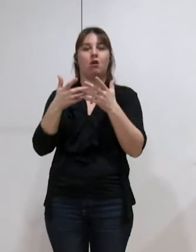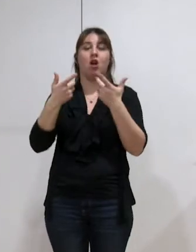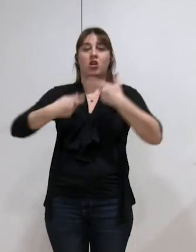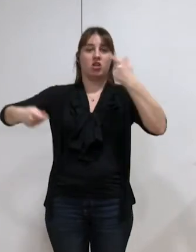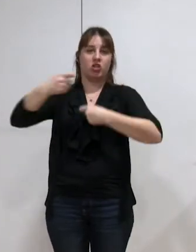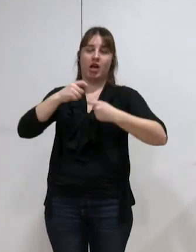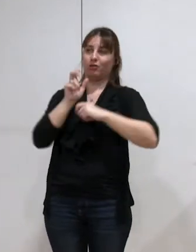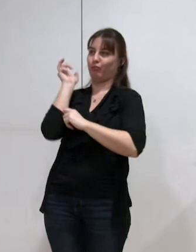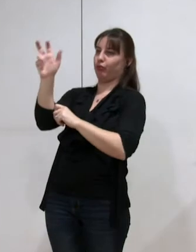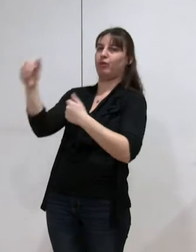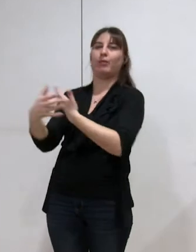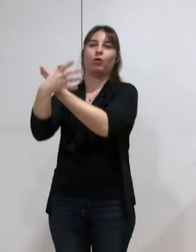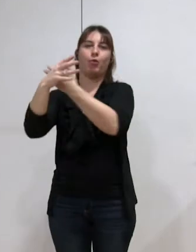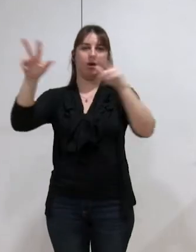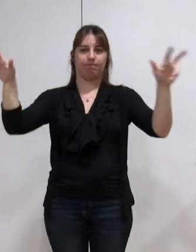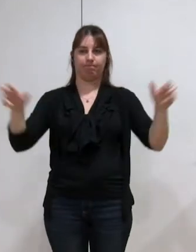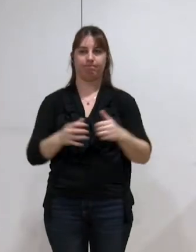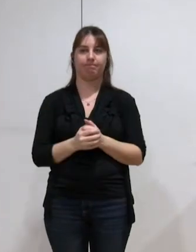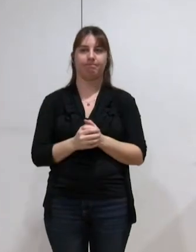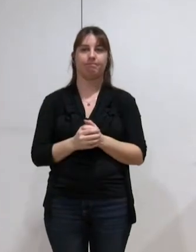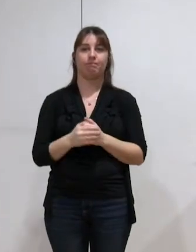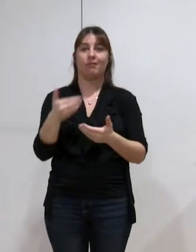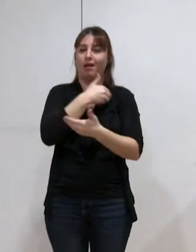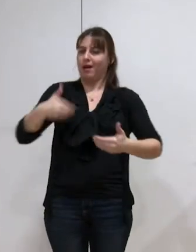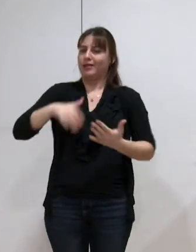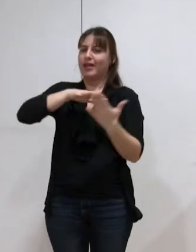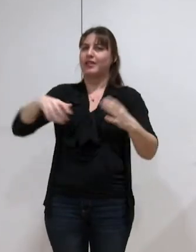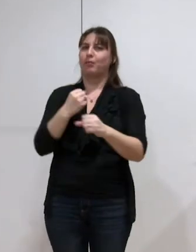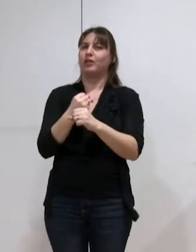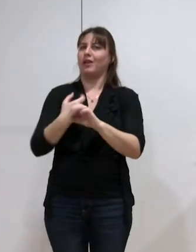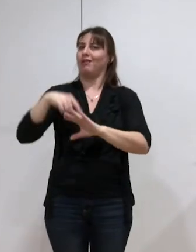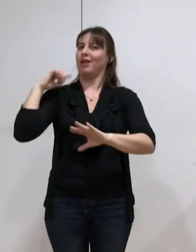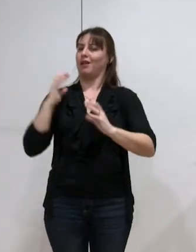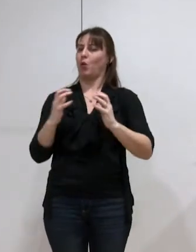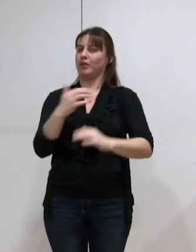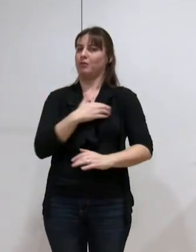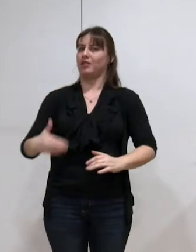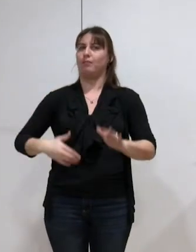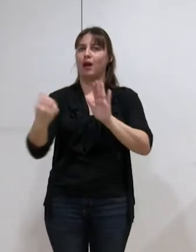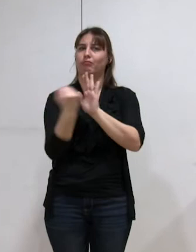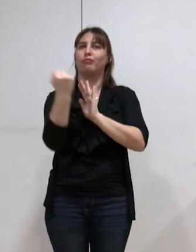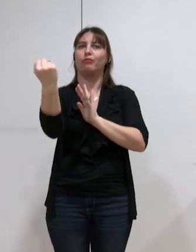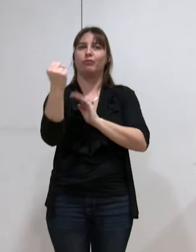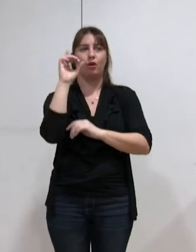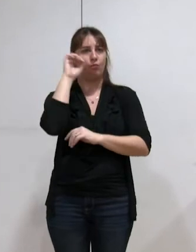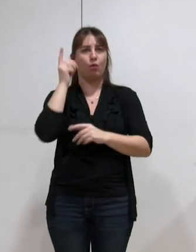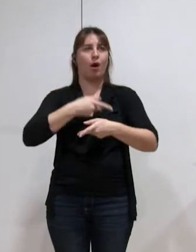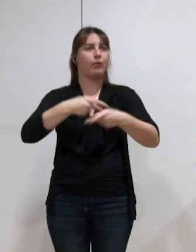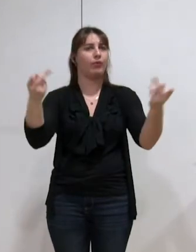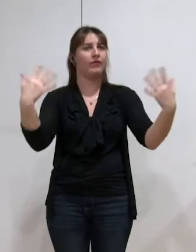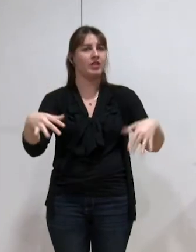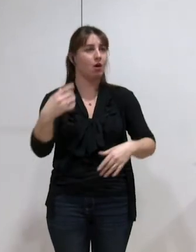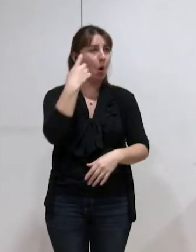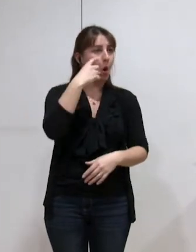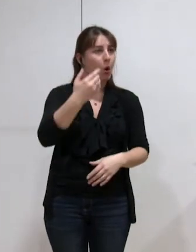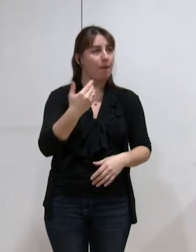je vais faire adopter le procès verbal du dernier conseil municipal, puisqu'il est prêt et vous a été transmis. Y a-t-il